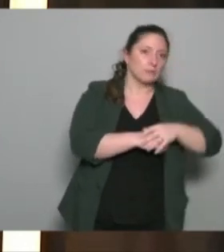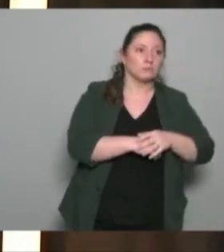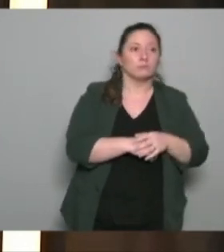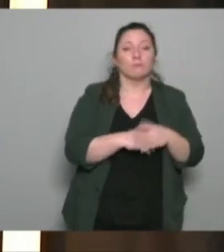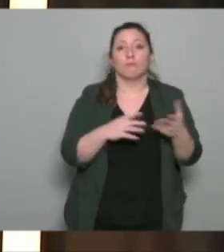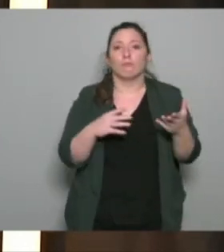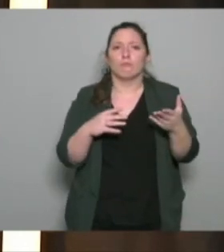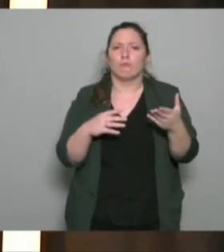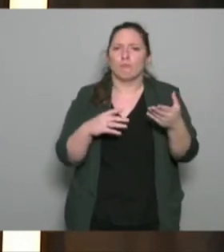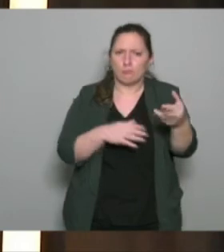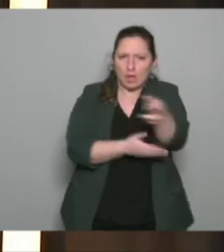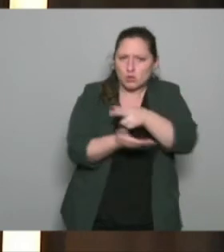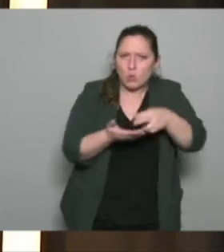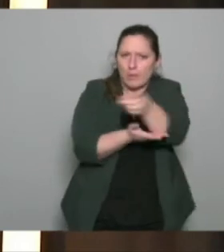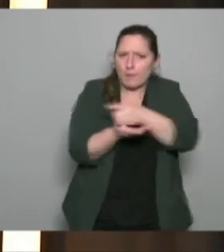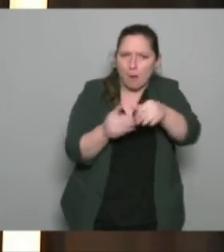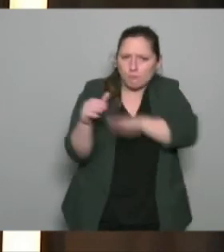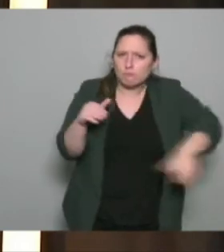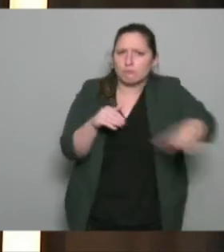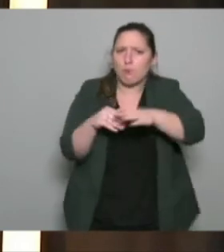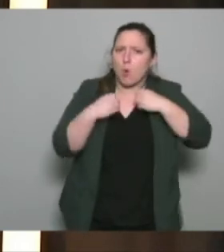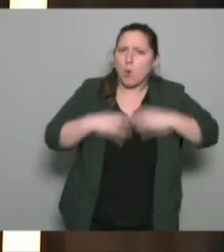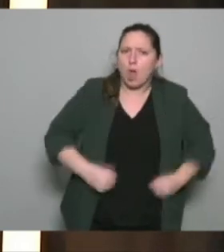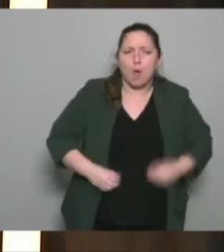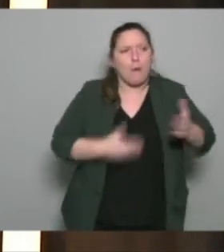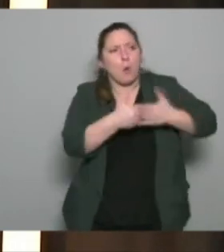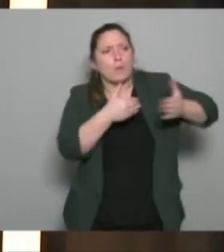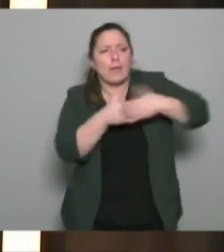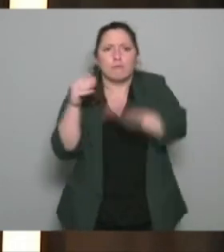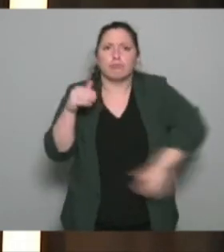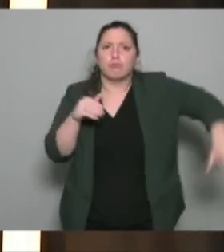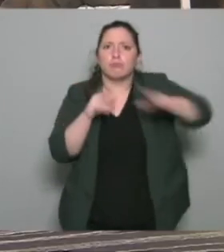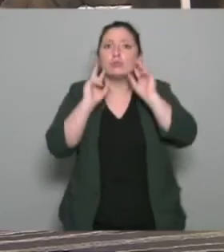territoriairement ancrées soit dans le club soit à proximité du club etc